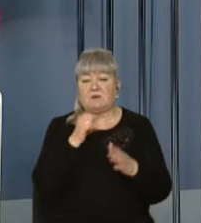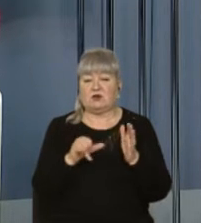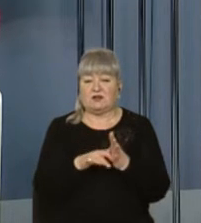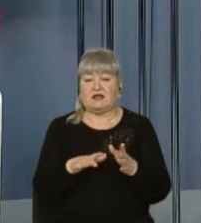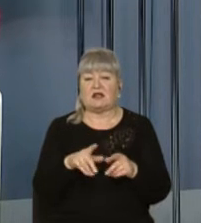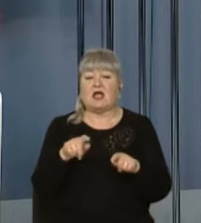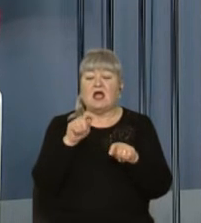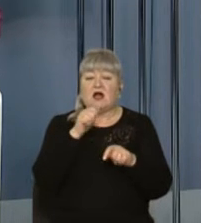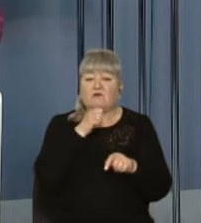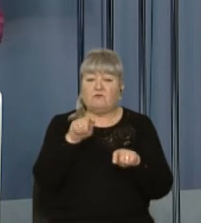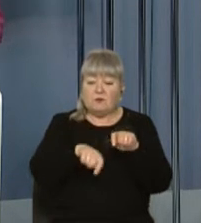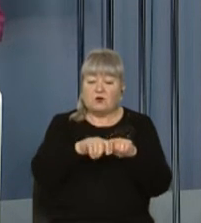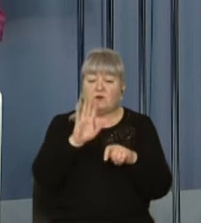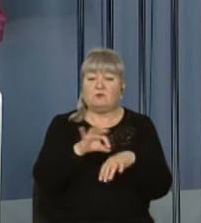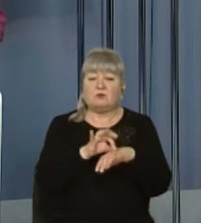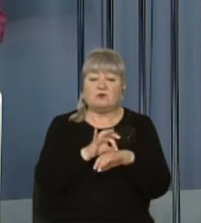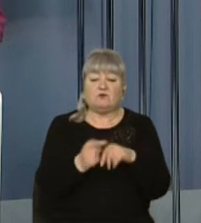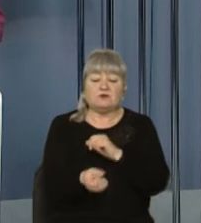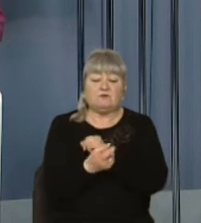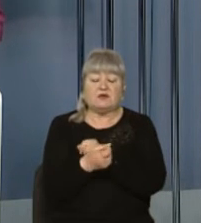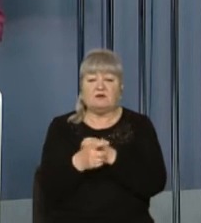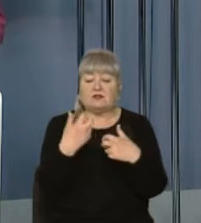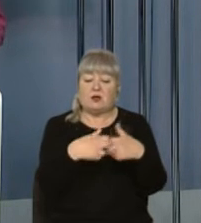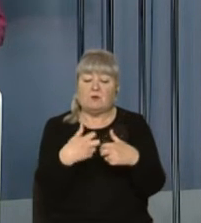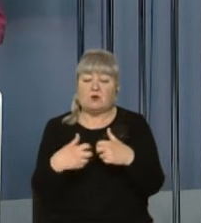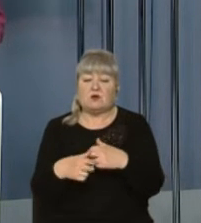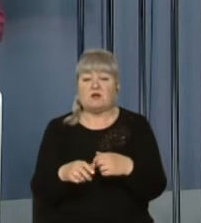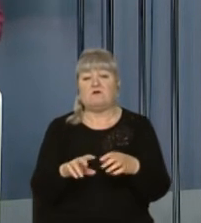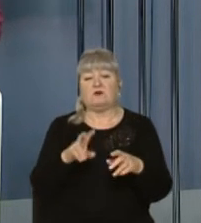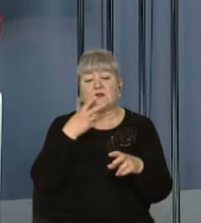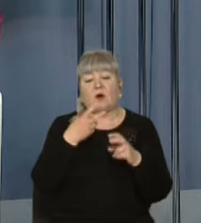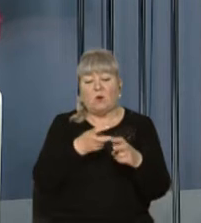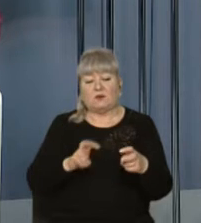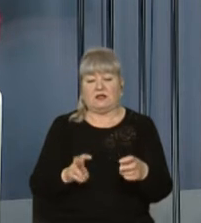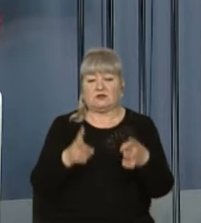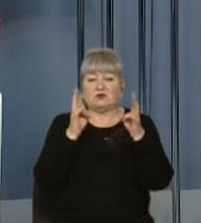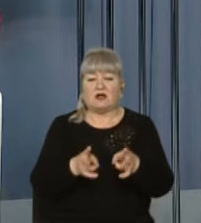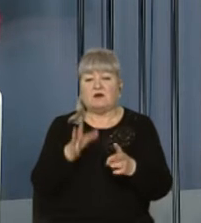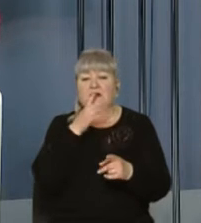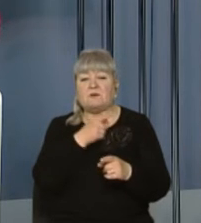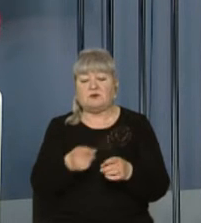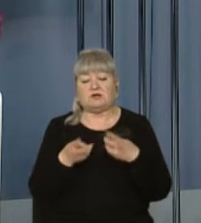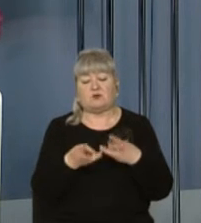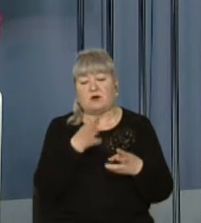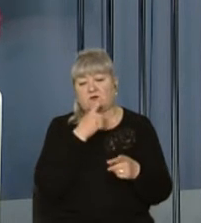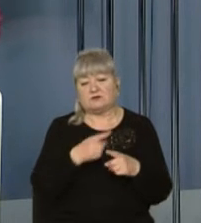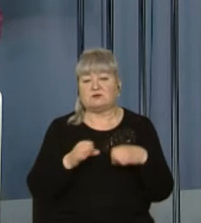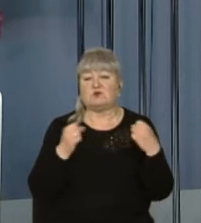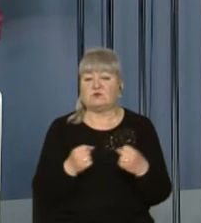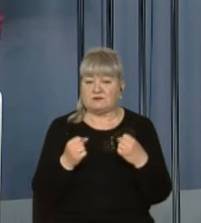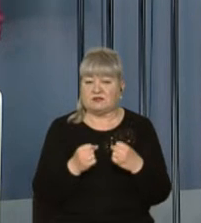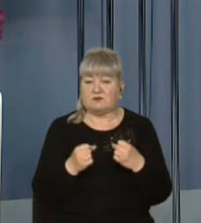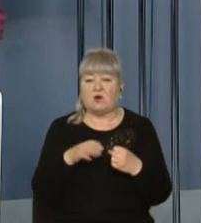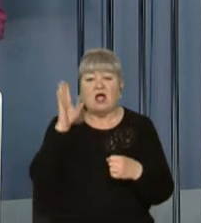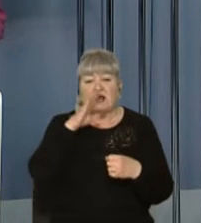випробування проводять, аби виявити прориви на трубопроводах і уникнути аварій під час опалювального сезону взимку. Гідравлічні